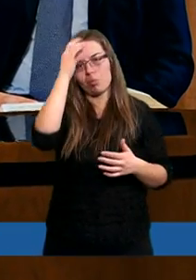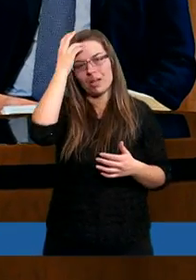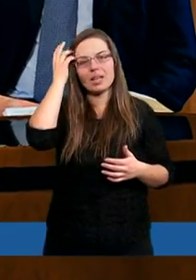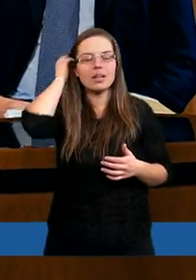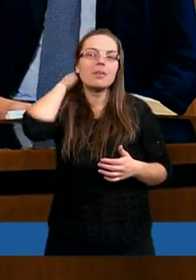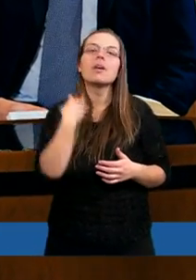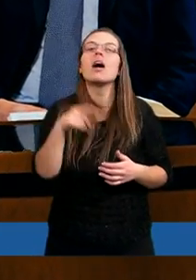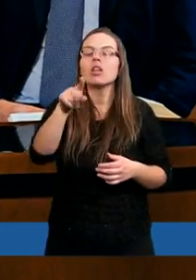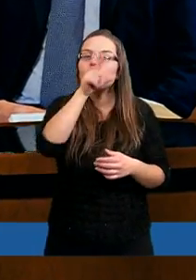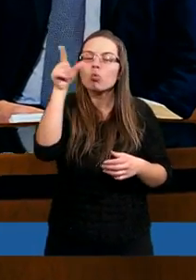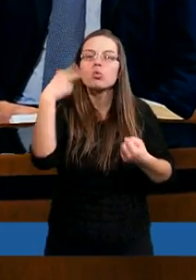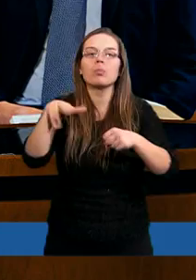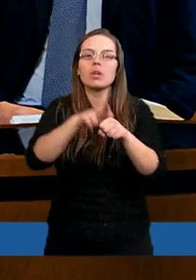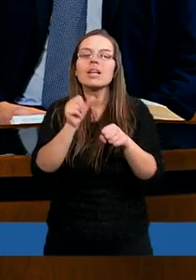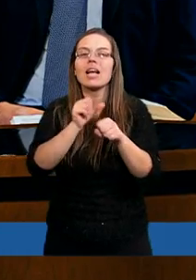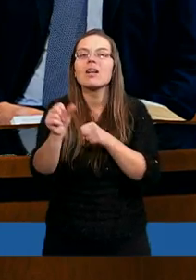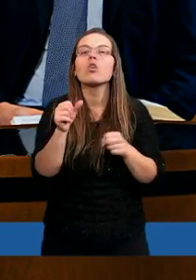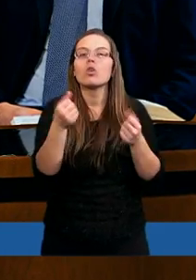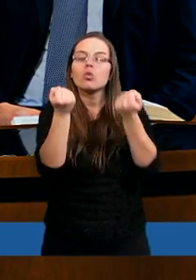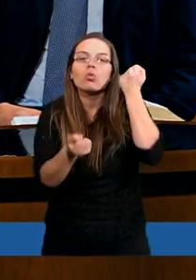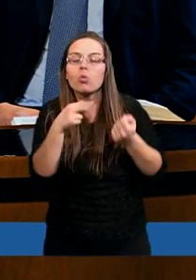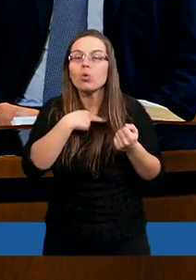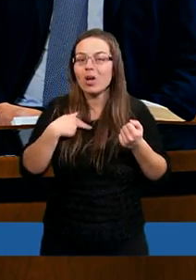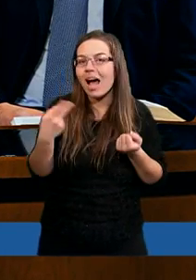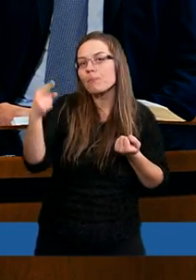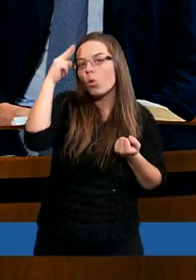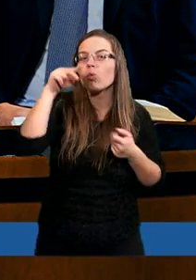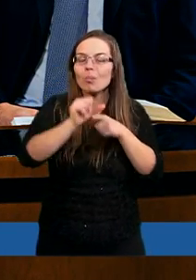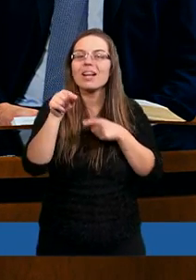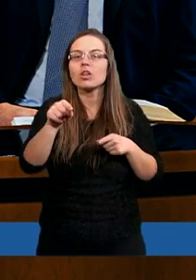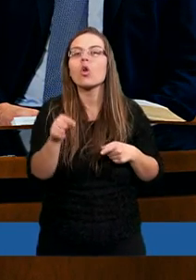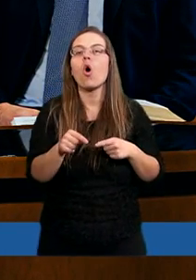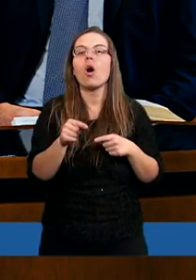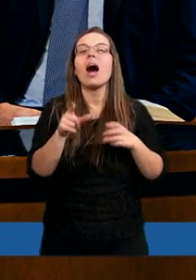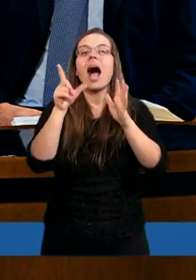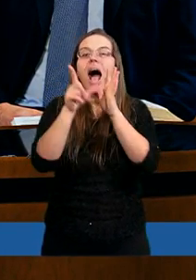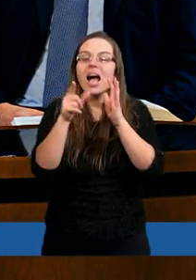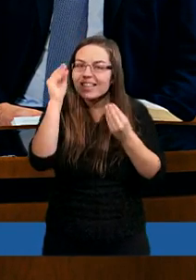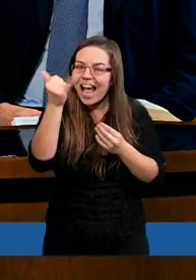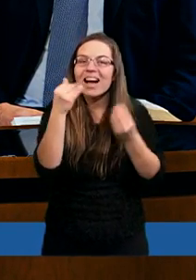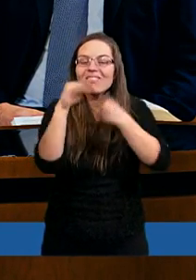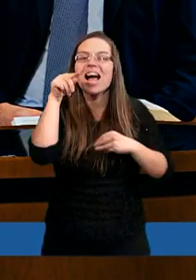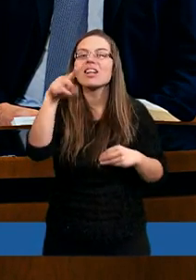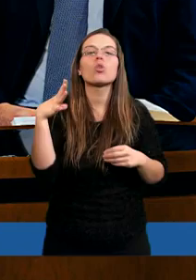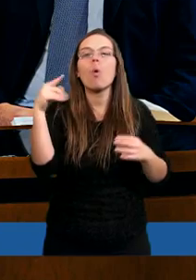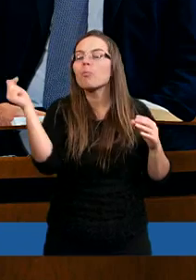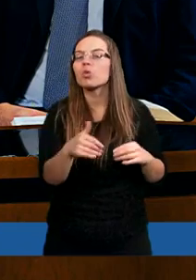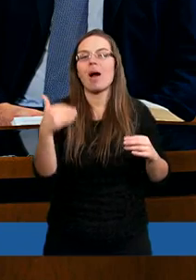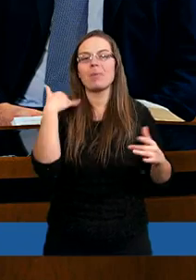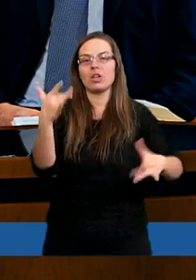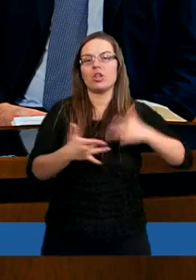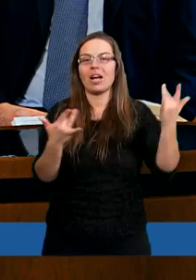I nam, ludziom, którzy jesteśmy gruboskórni, trudno jest zrozumieć, jak wielkie to musiało być cierpienie.